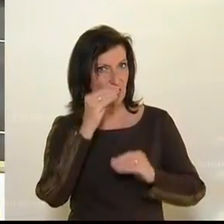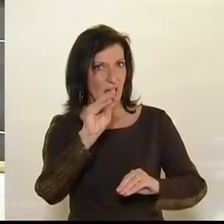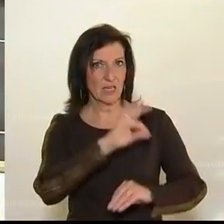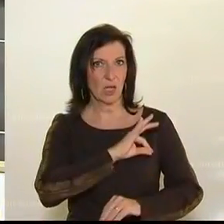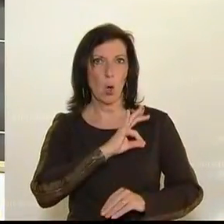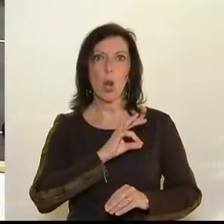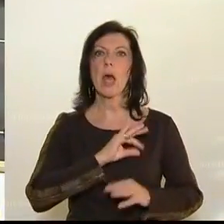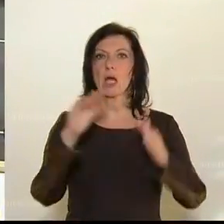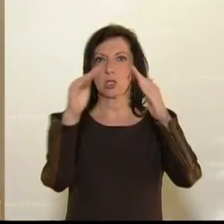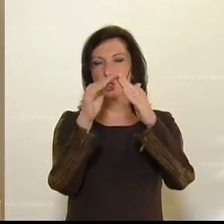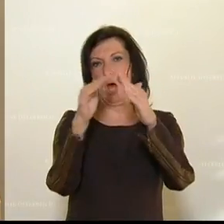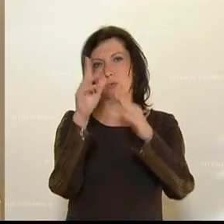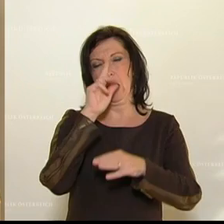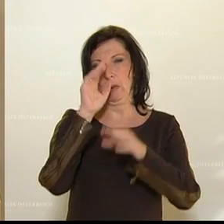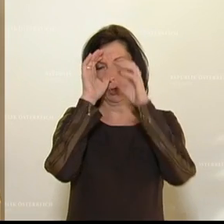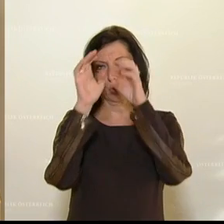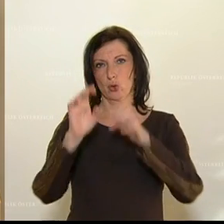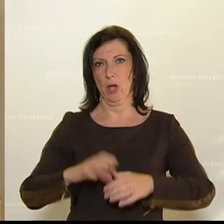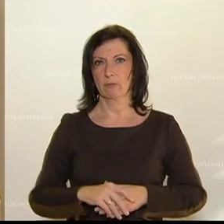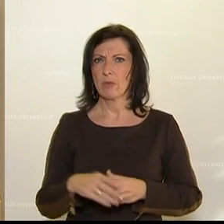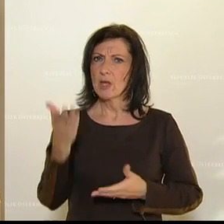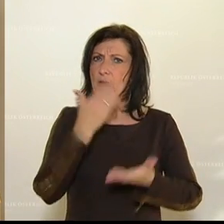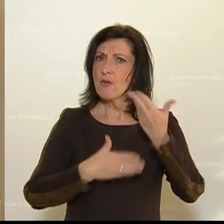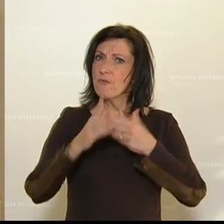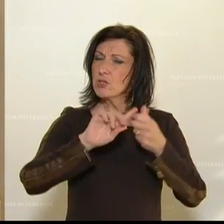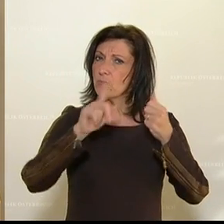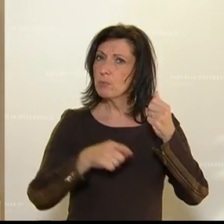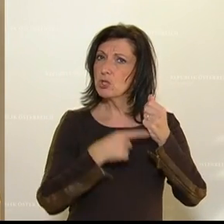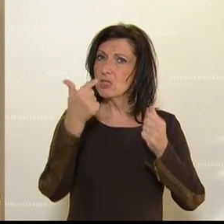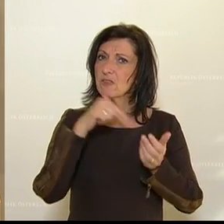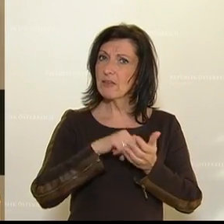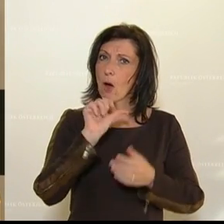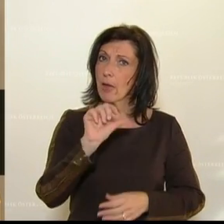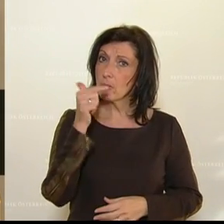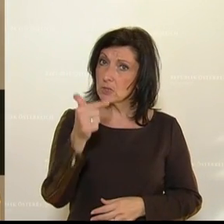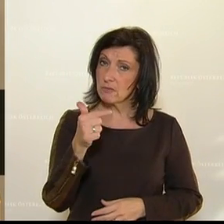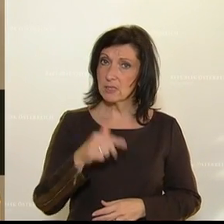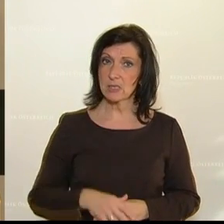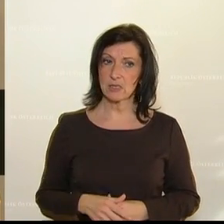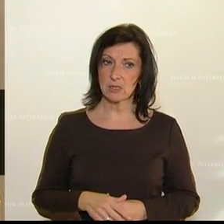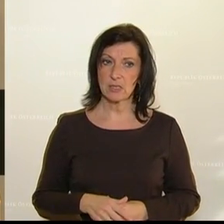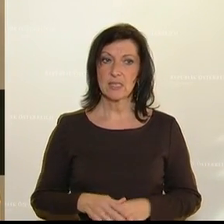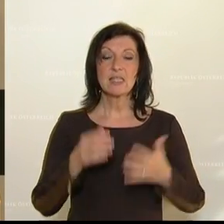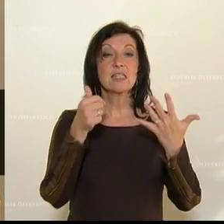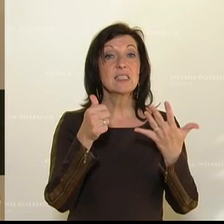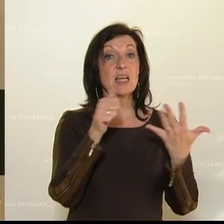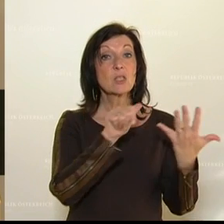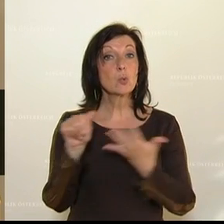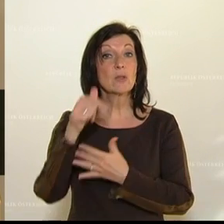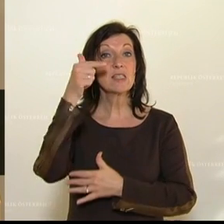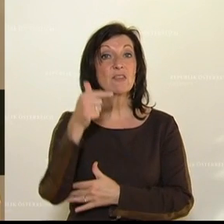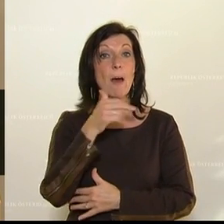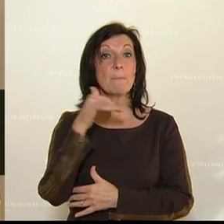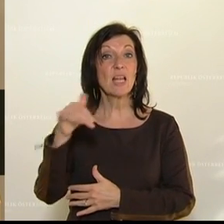Zuseher zu Hause. Das Wirtschaftsbudget 2021 wird um 602 Millionen